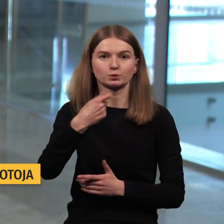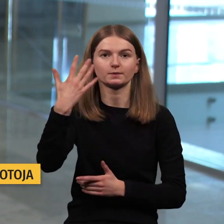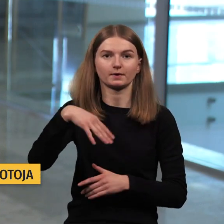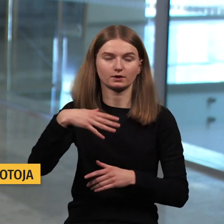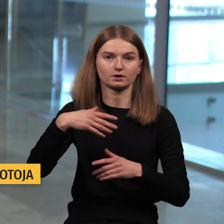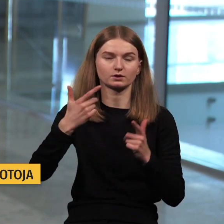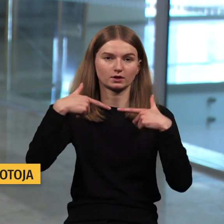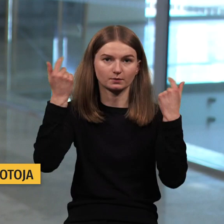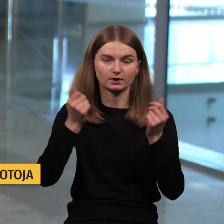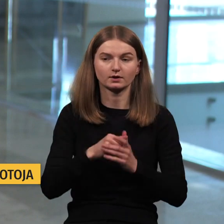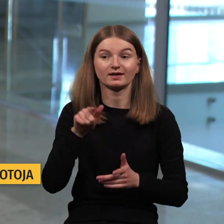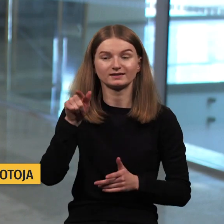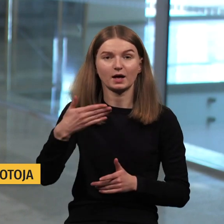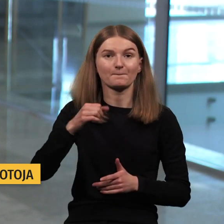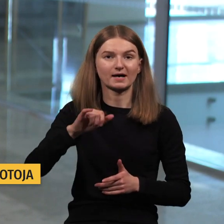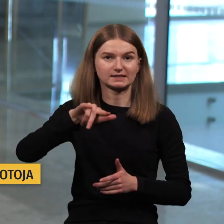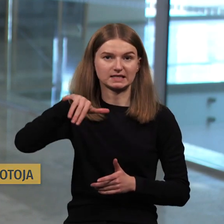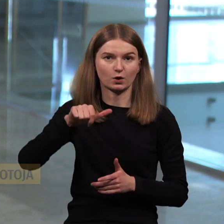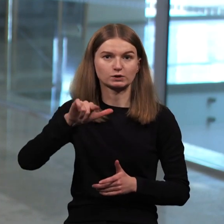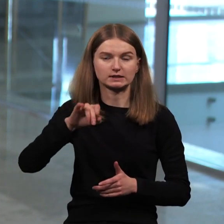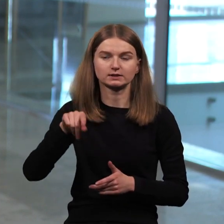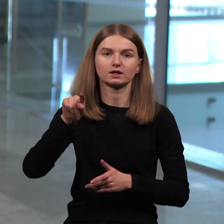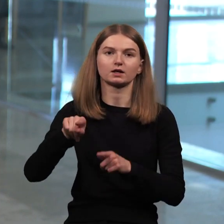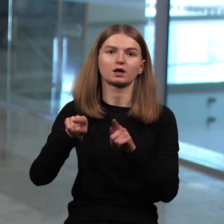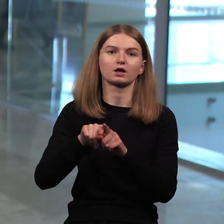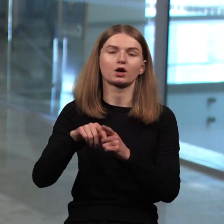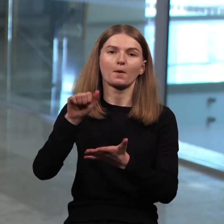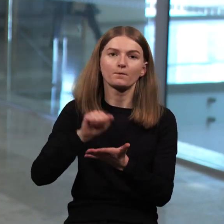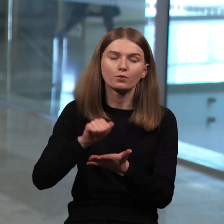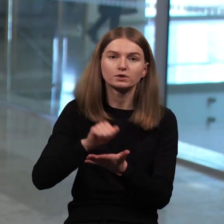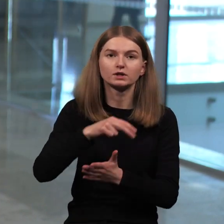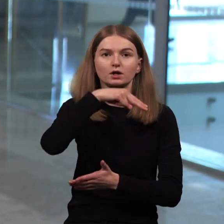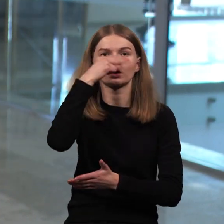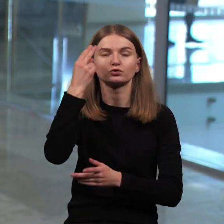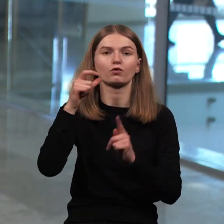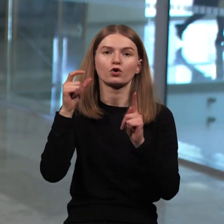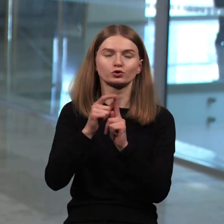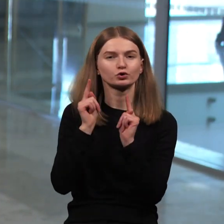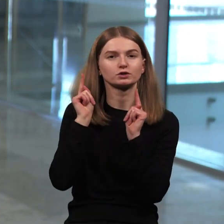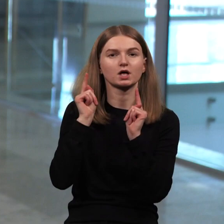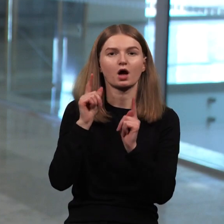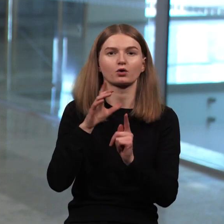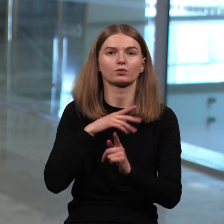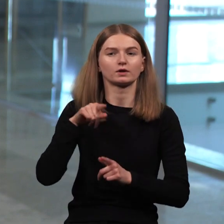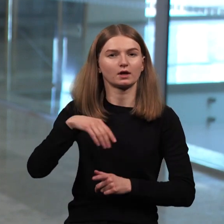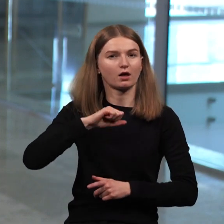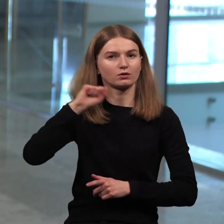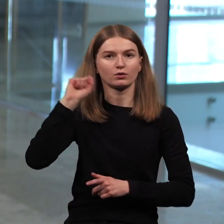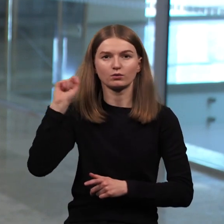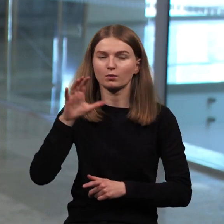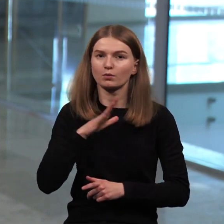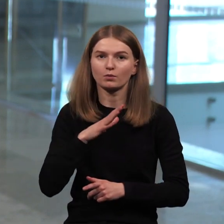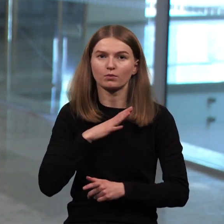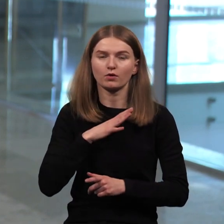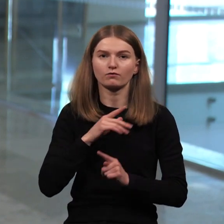metiniam, kadangi Antans Macijauskas, tai ir publicistus, ir lietuviška žodžia, saugotais laimėjais bylų prieš